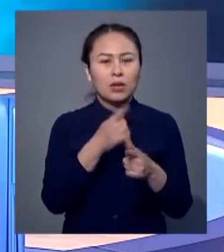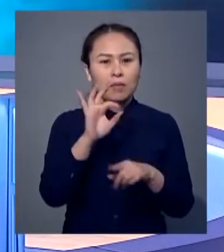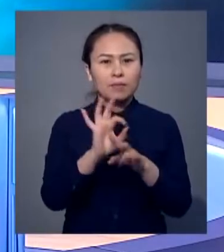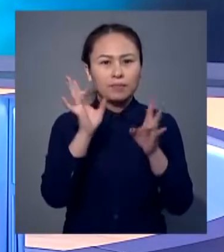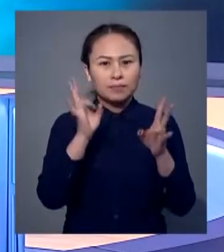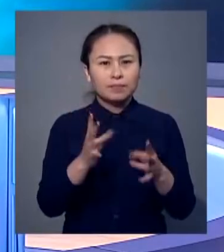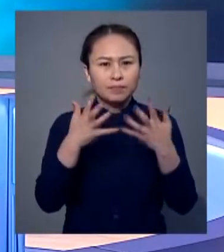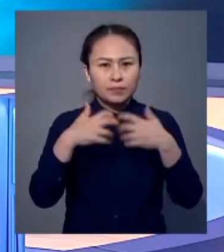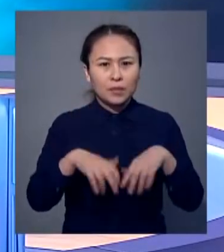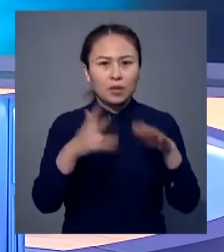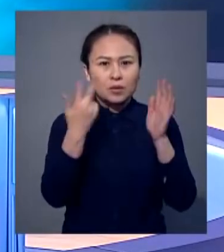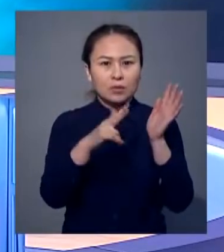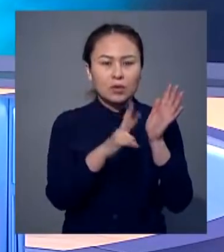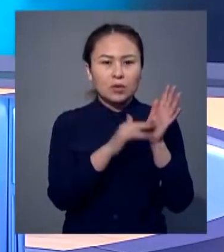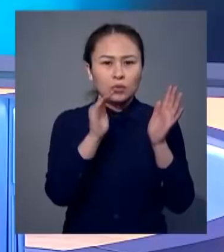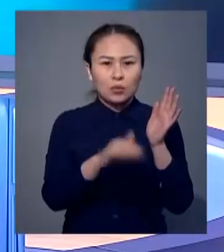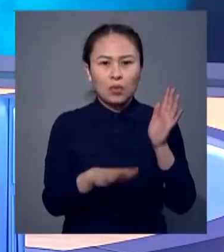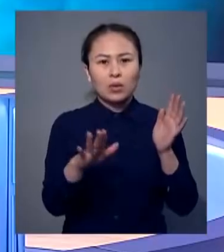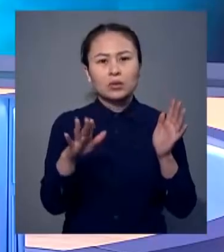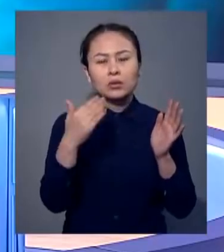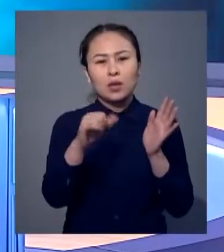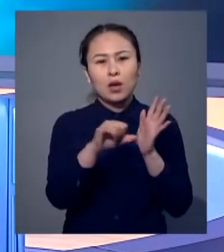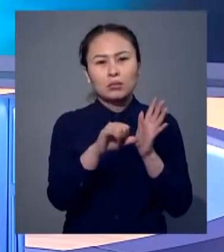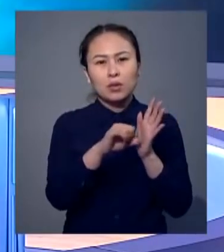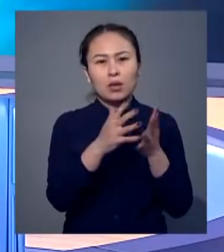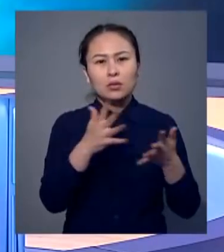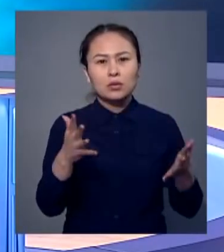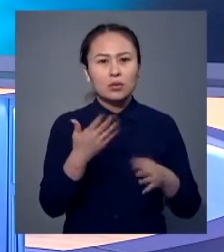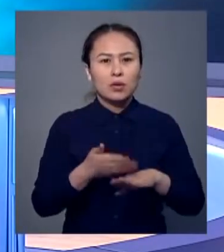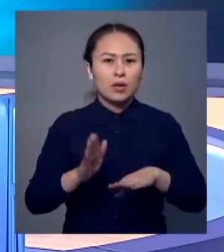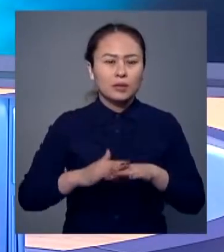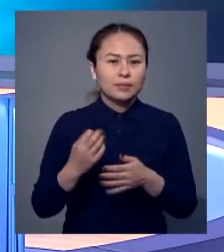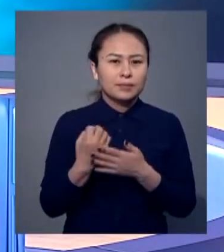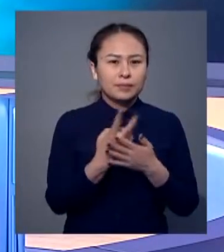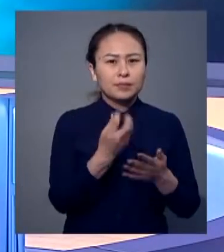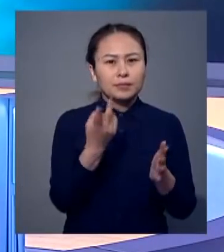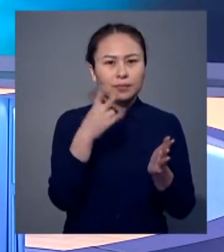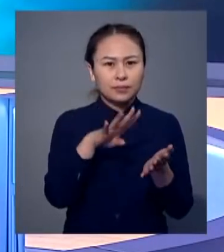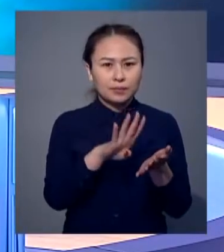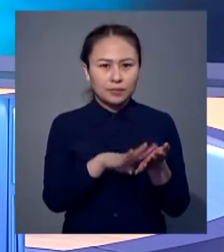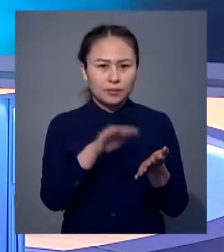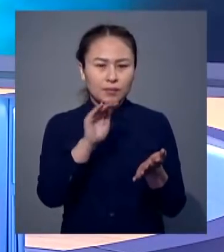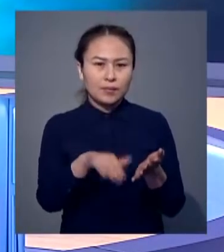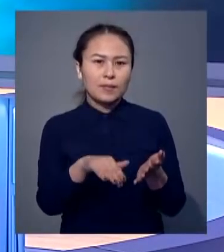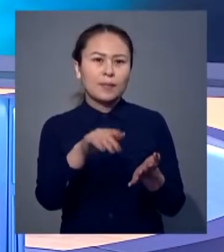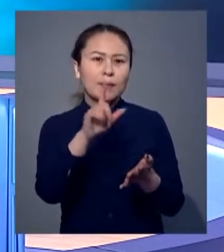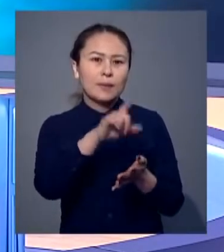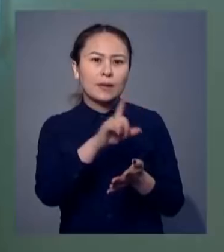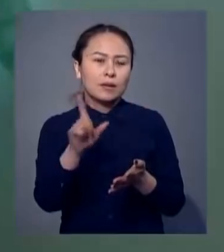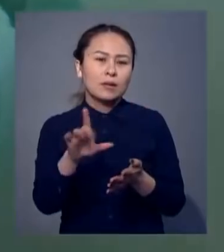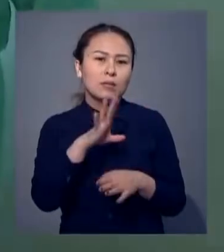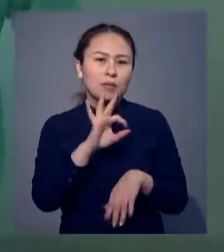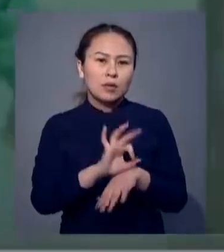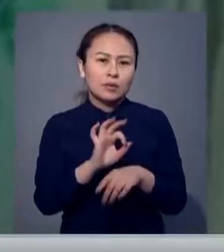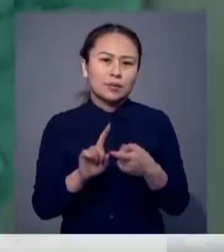шалдықандардың саны 38 мынға жоқтаған олардың 6 мынны насамы ауырхалде жатыр тағы. 29 мынны насам кісі